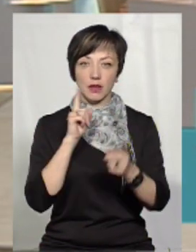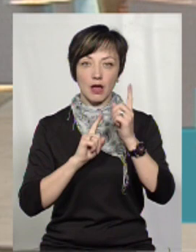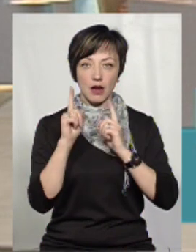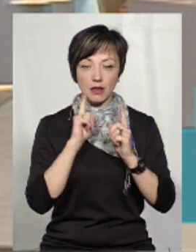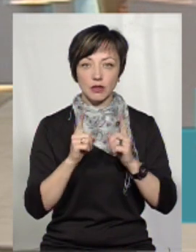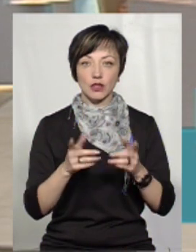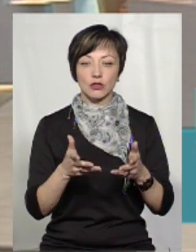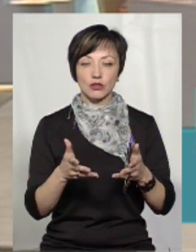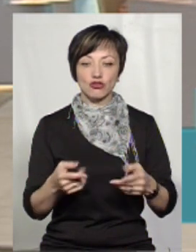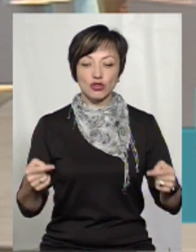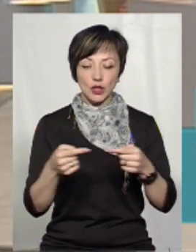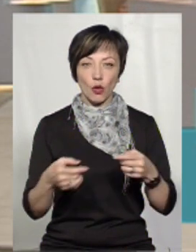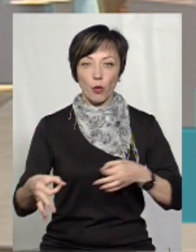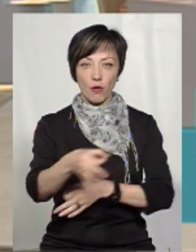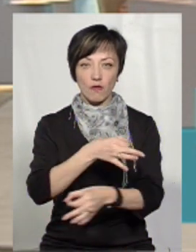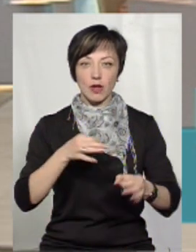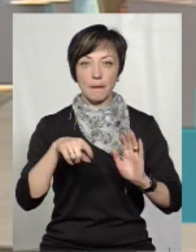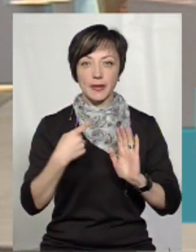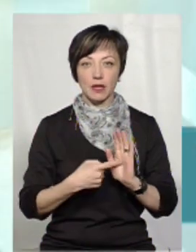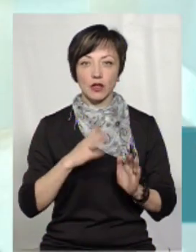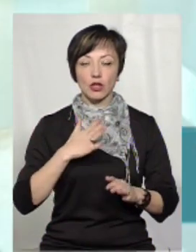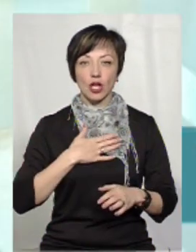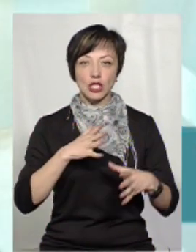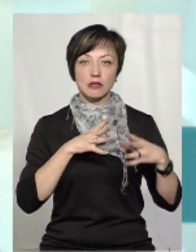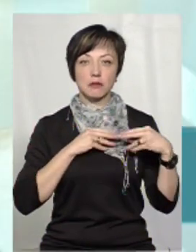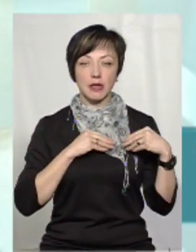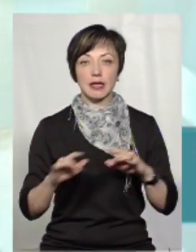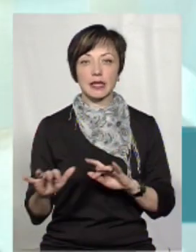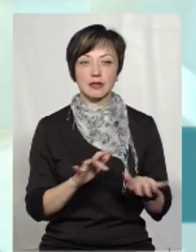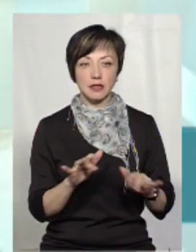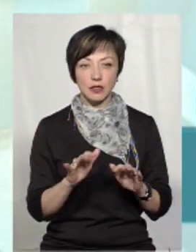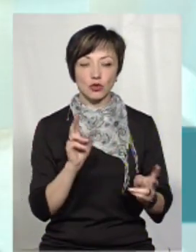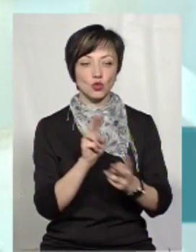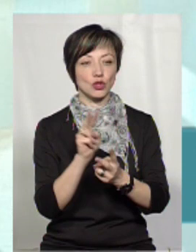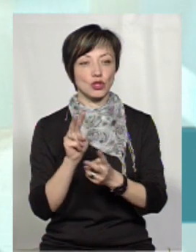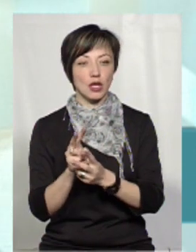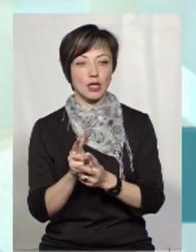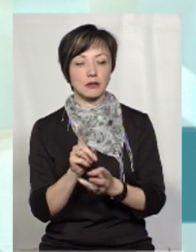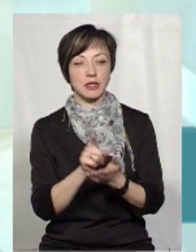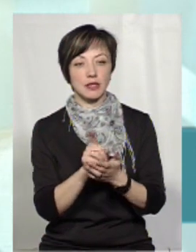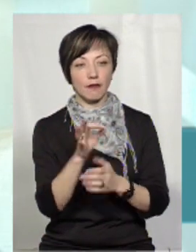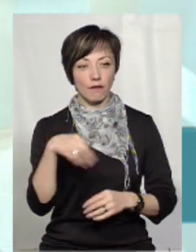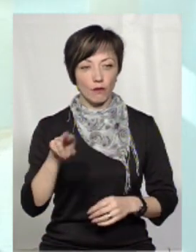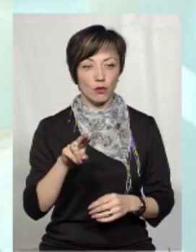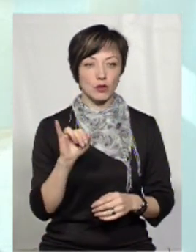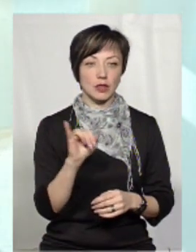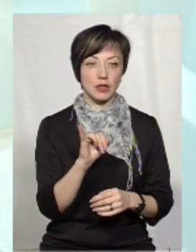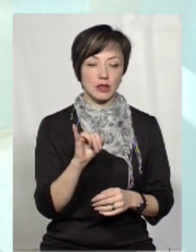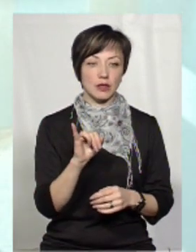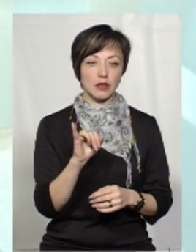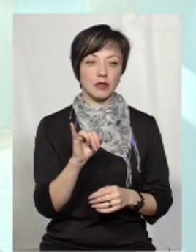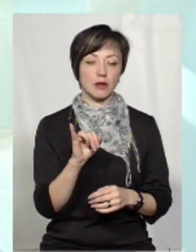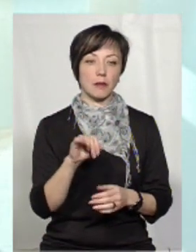нарад, де чітко обговорили питання наших спільних дій. Зустрічалися із пенсійним фондом, із